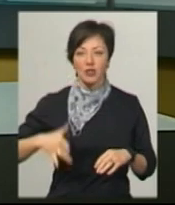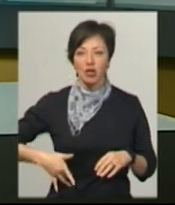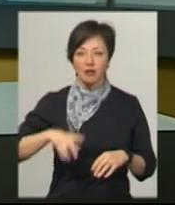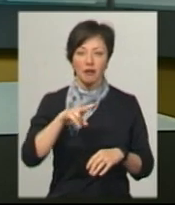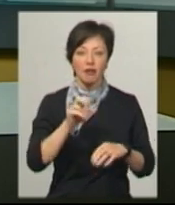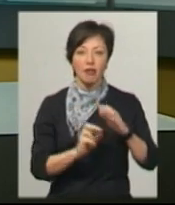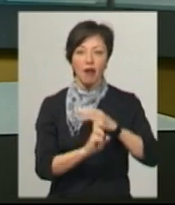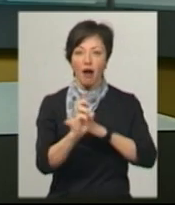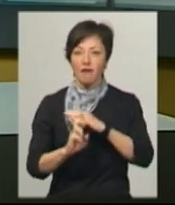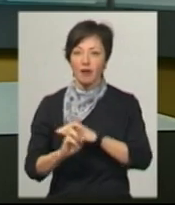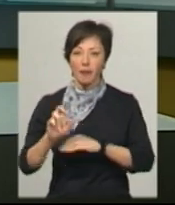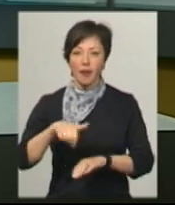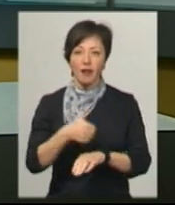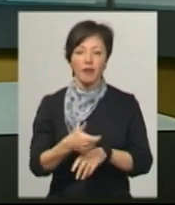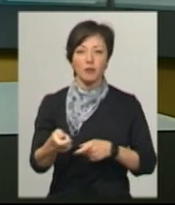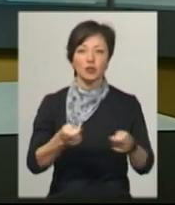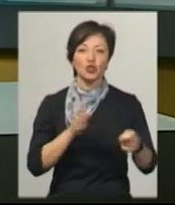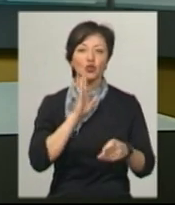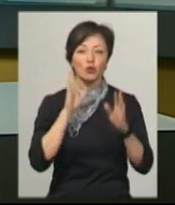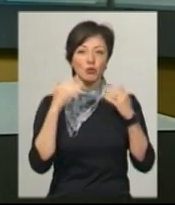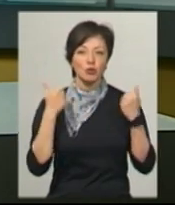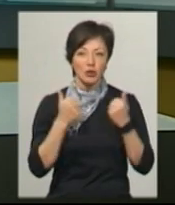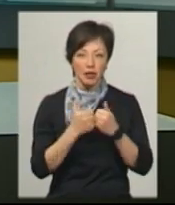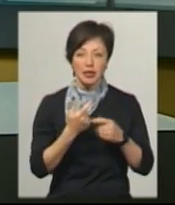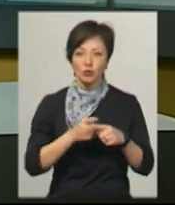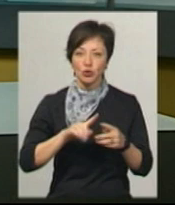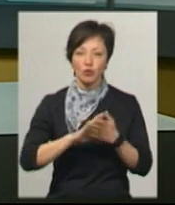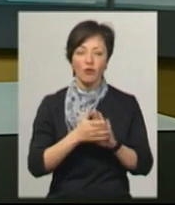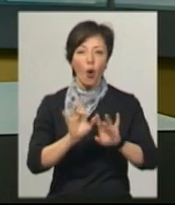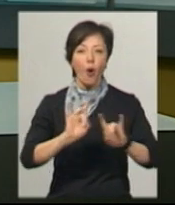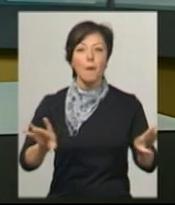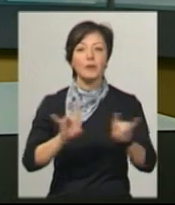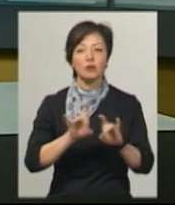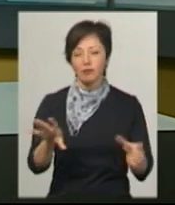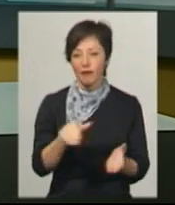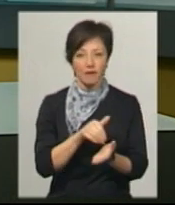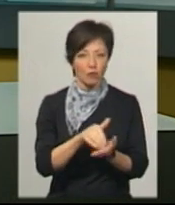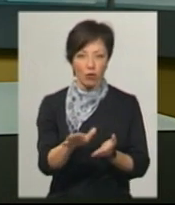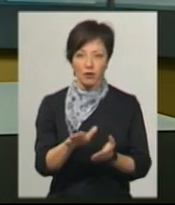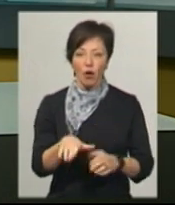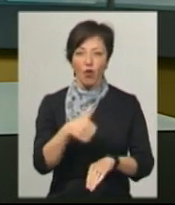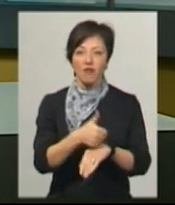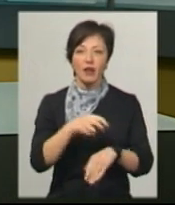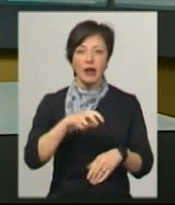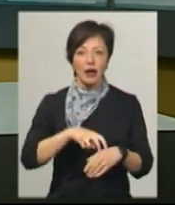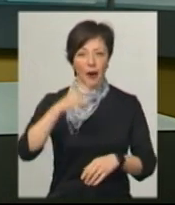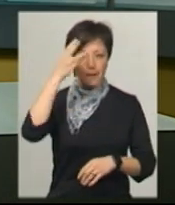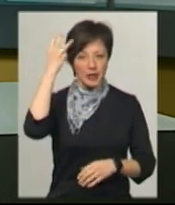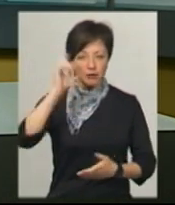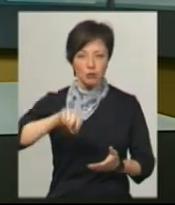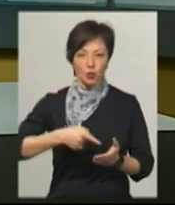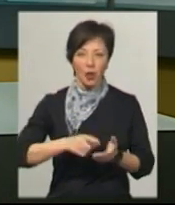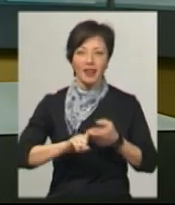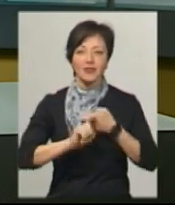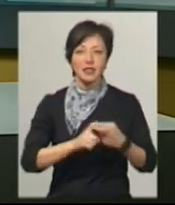Настоятелька жіночого монастиря, ігуменя Любов, дану ситуацію коментувати відмовляється. Головна лікарка Хмельницької міської